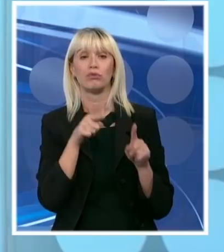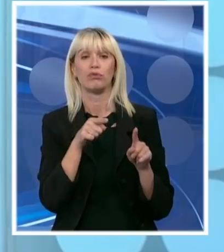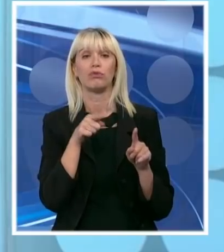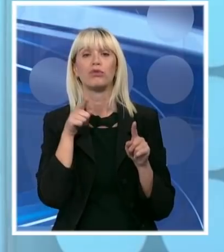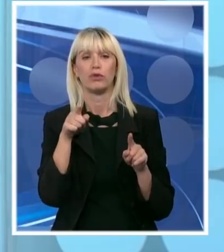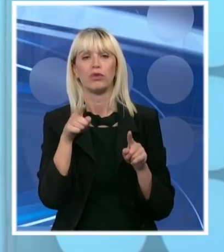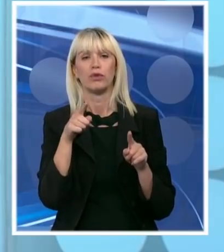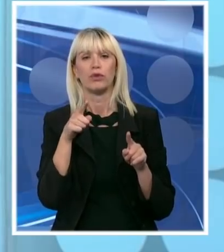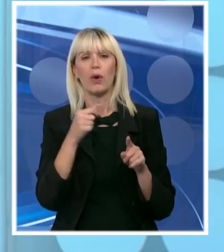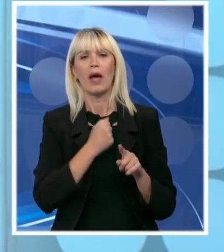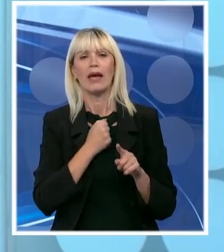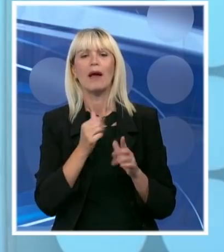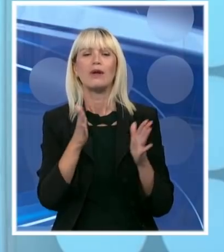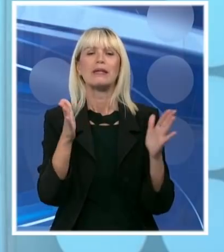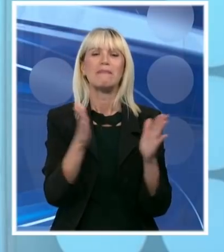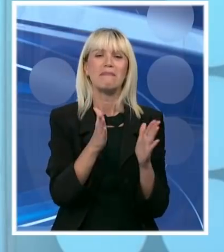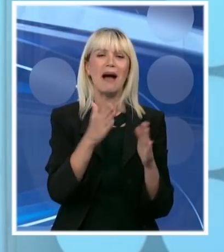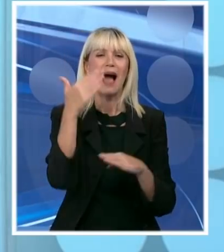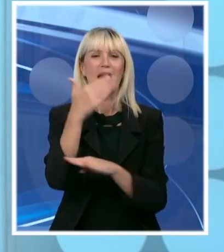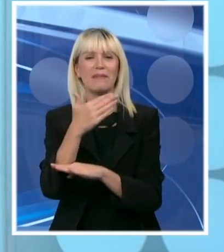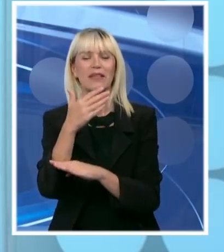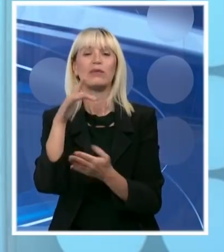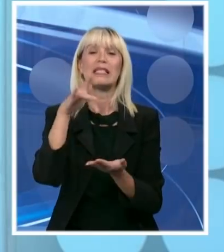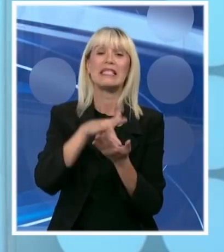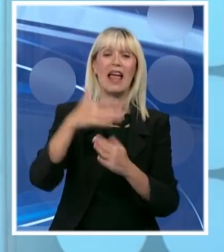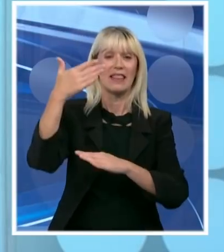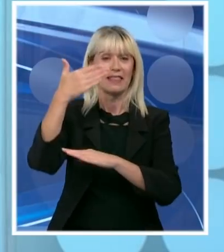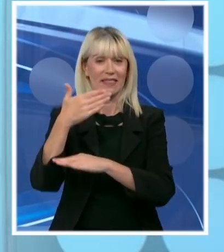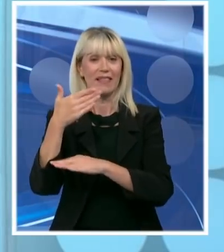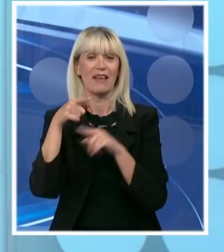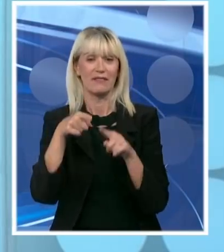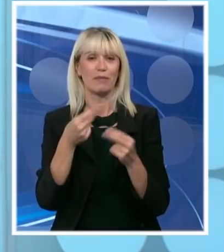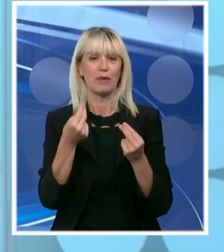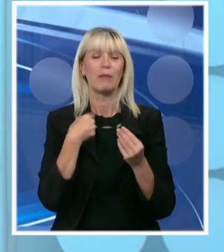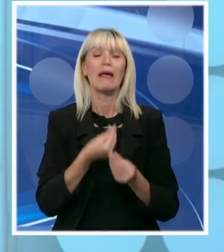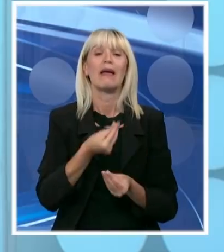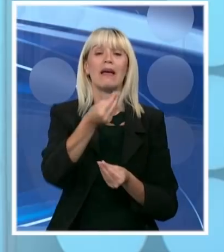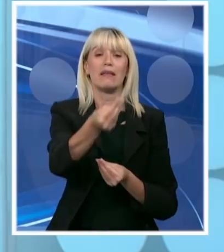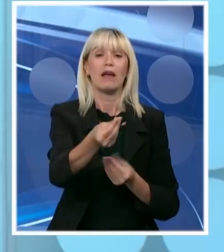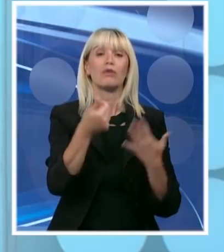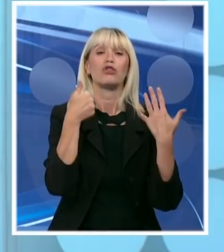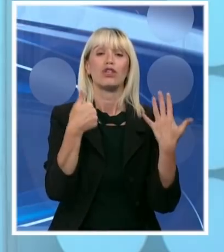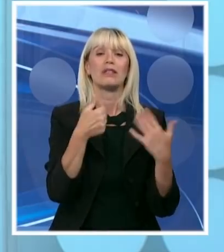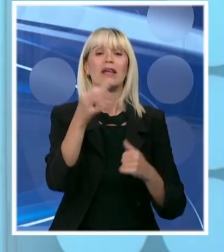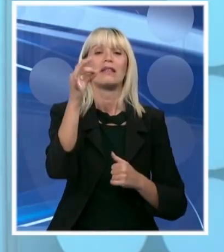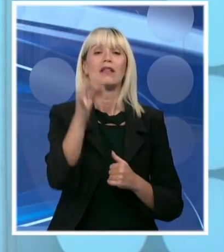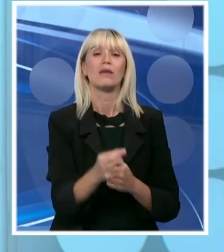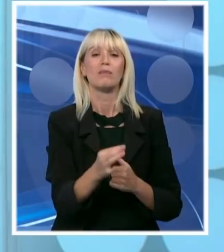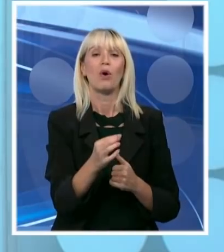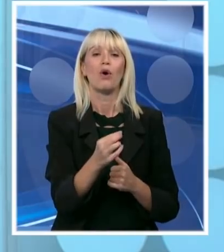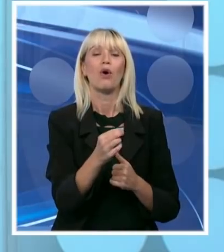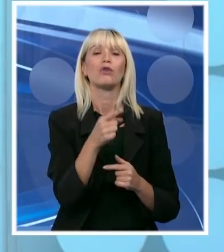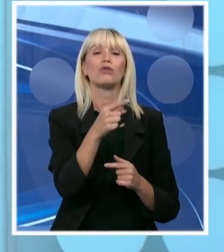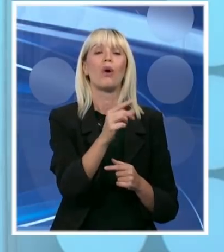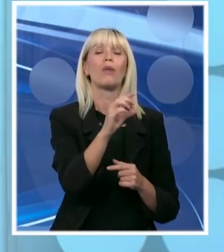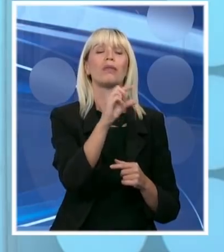preduzetnike, za mikropreduzeće, mala preduzeće, srednja preduzeće, daćemo po 60% od minimalca za sve